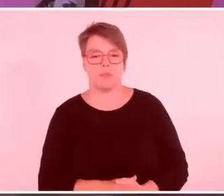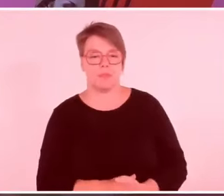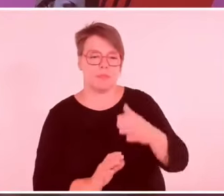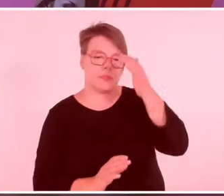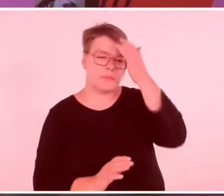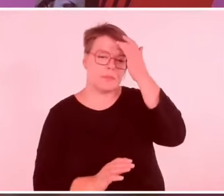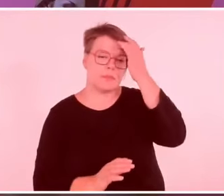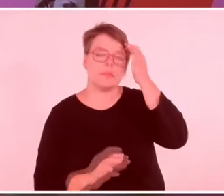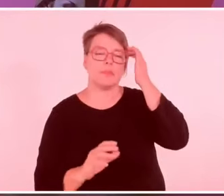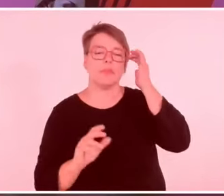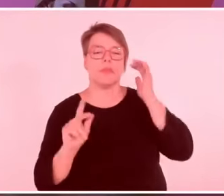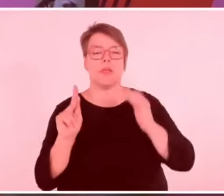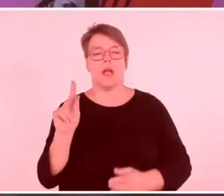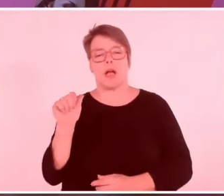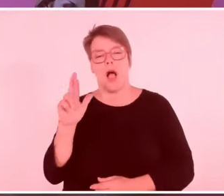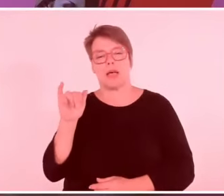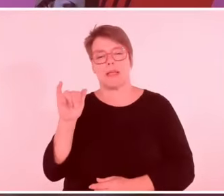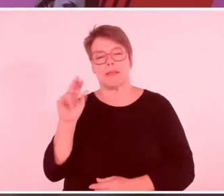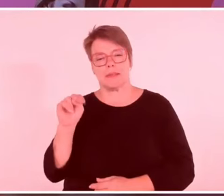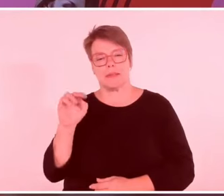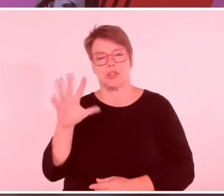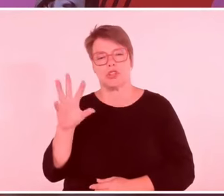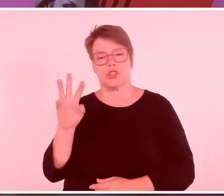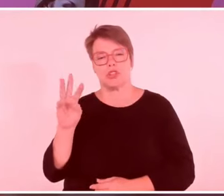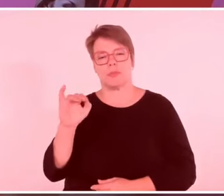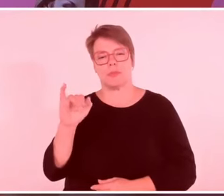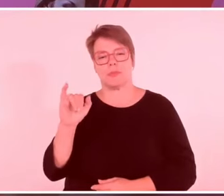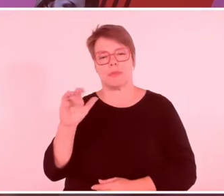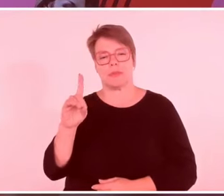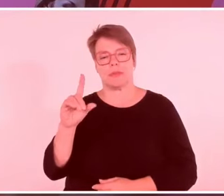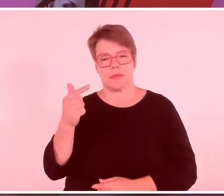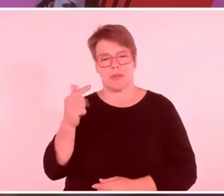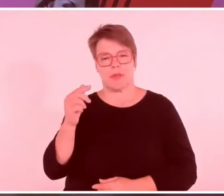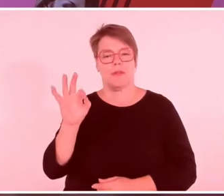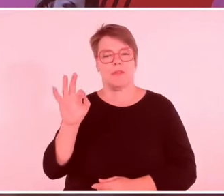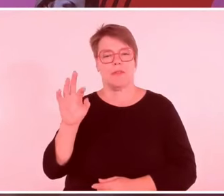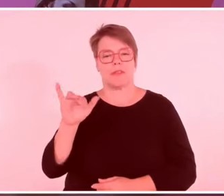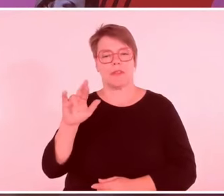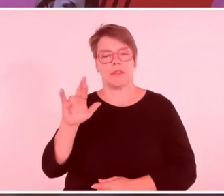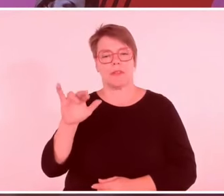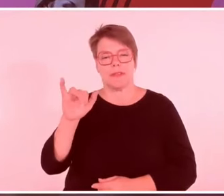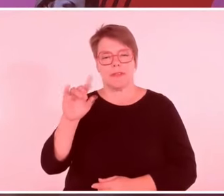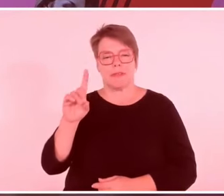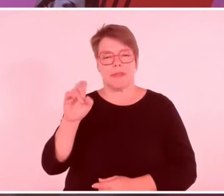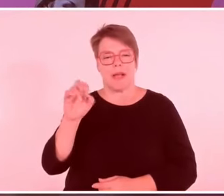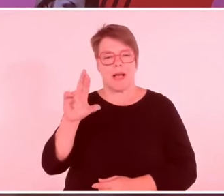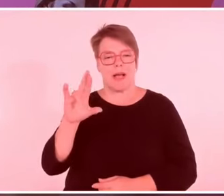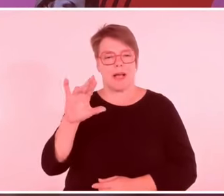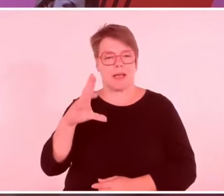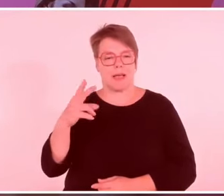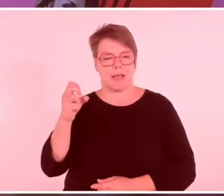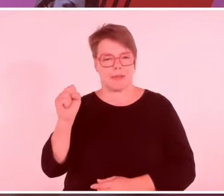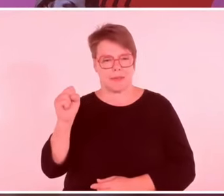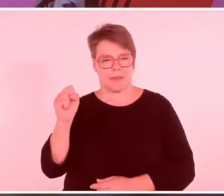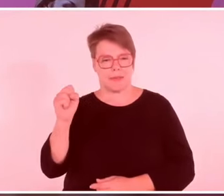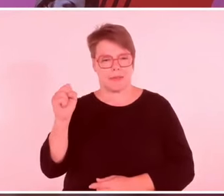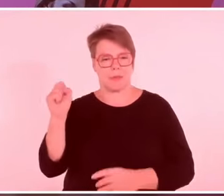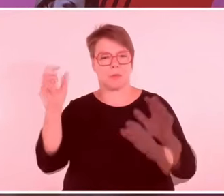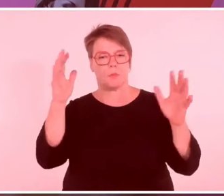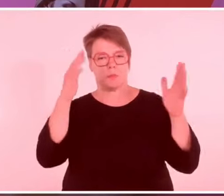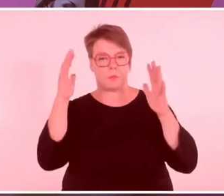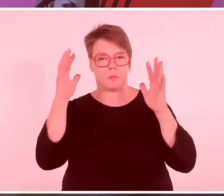Und während Sie sich bereit machen, habe ich an dieser Stelle noch einen ganz wichtigen Hinweis zum Ablauf.